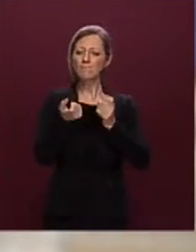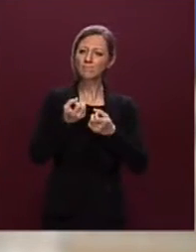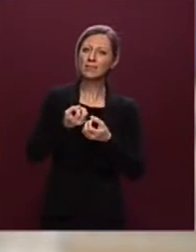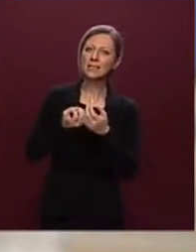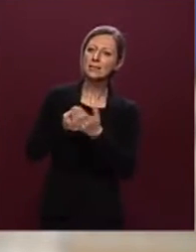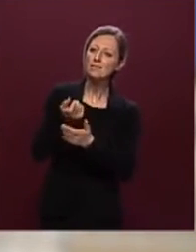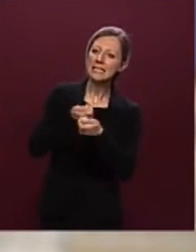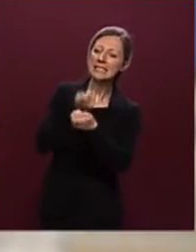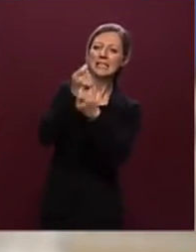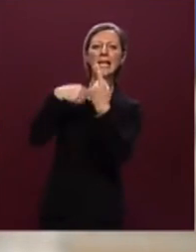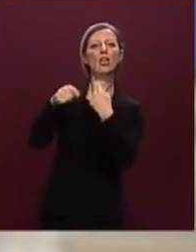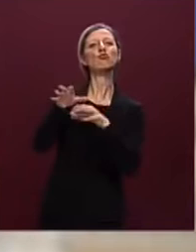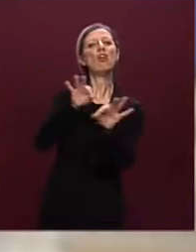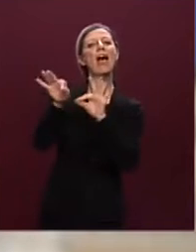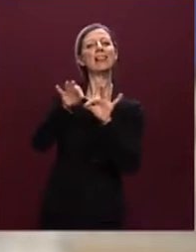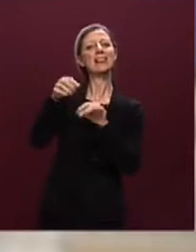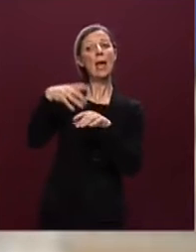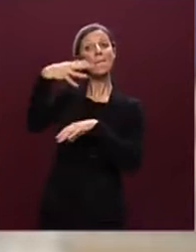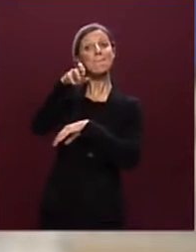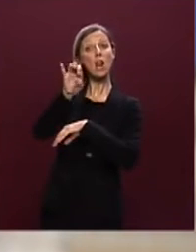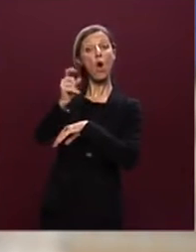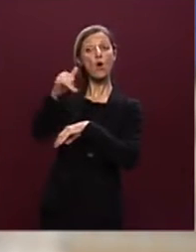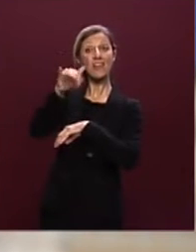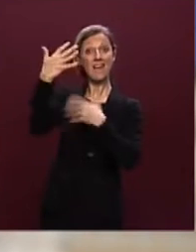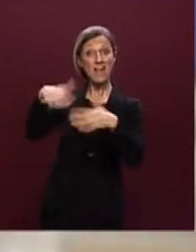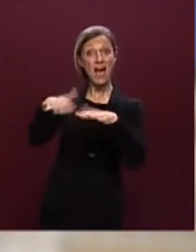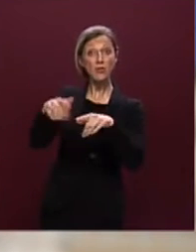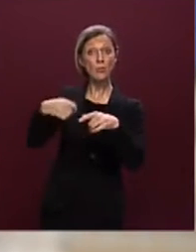Presidente Meloni ha fatto nel momento nel quale ha individuato